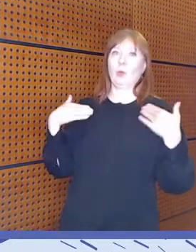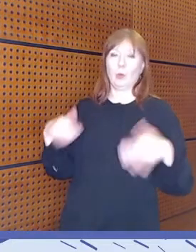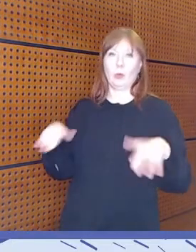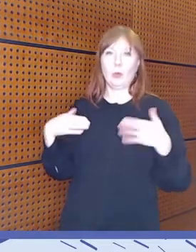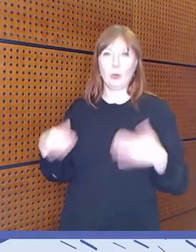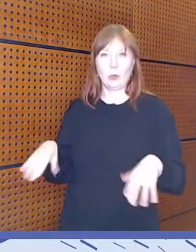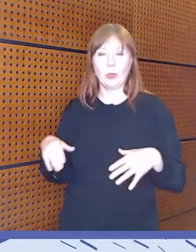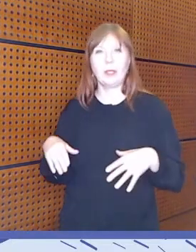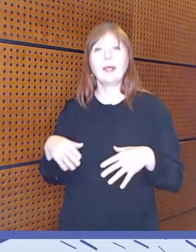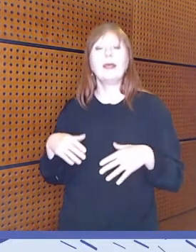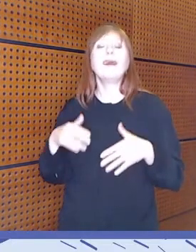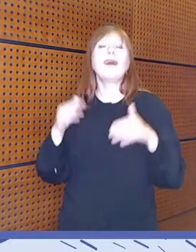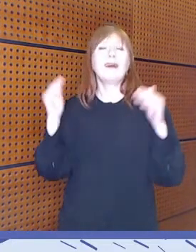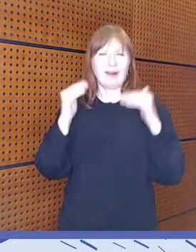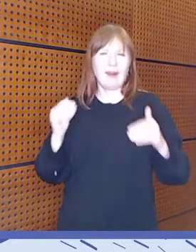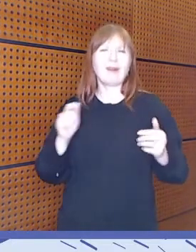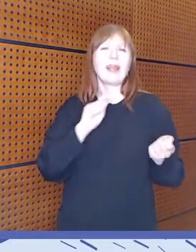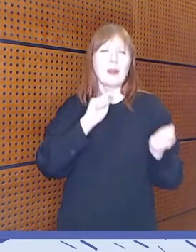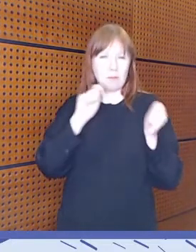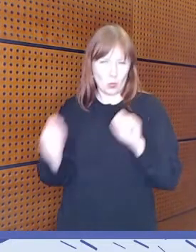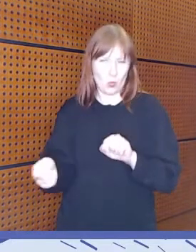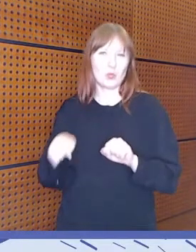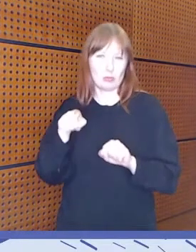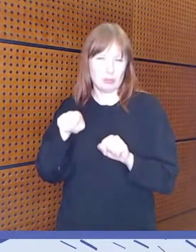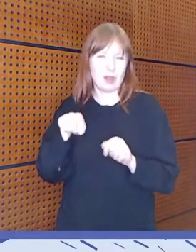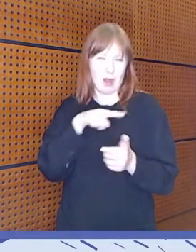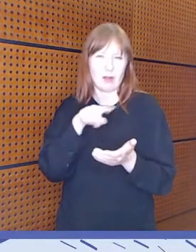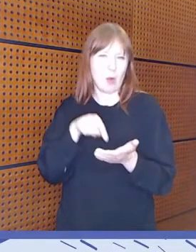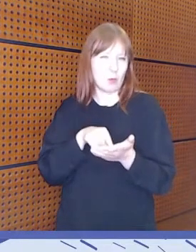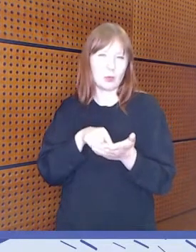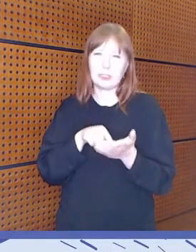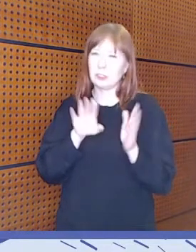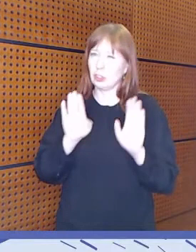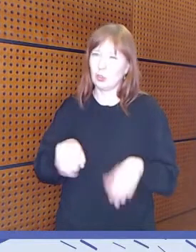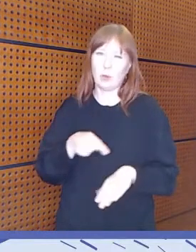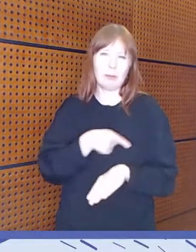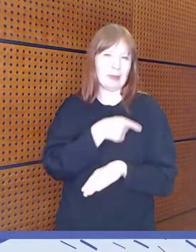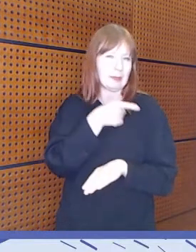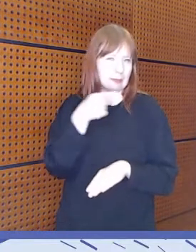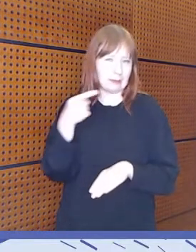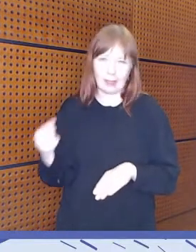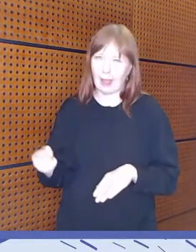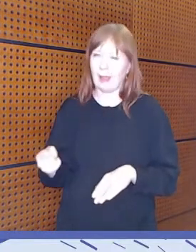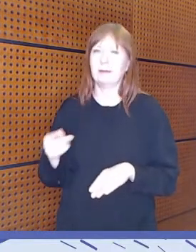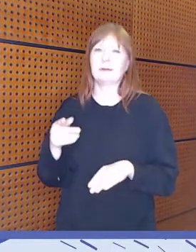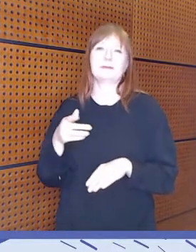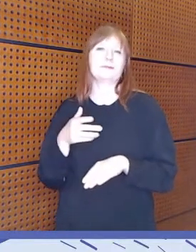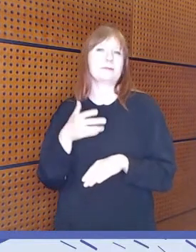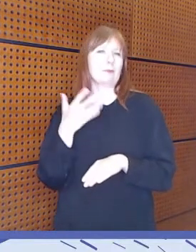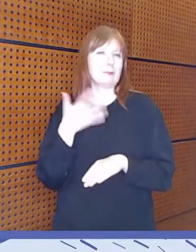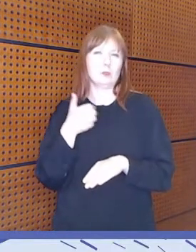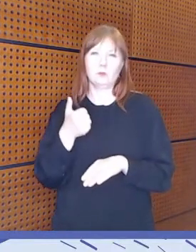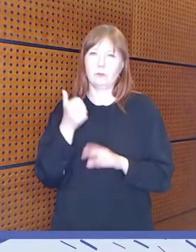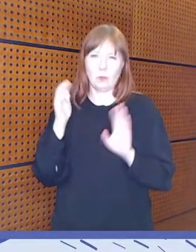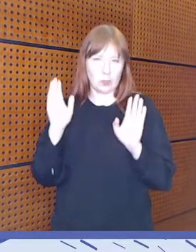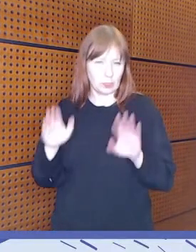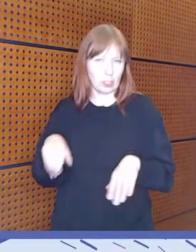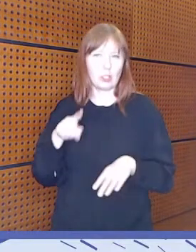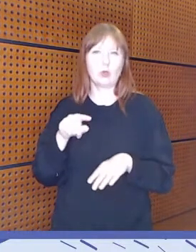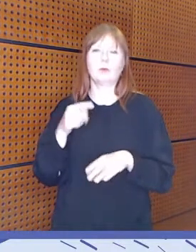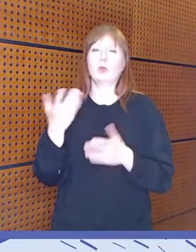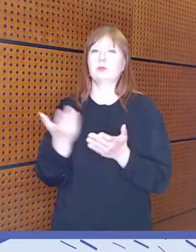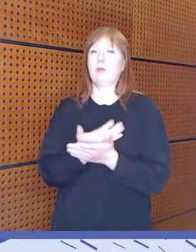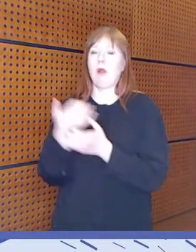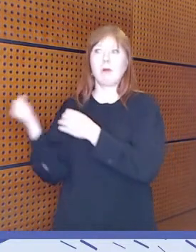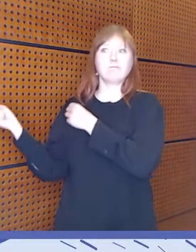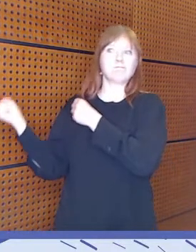rakennemuutosten edessä ollut se kaupunki puolen vuosisadan ajan ja sitten maahanmuuttaja-invaasio